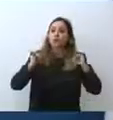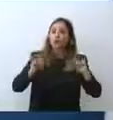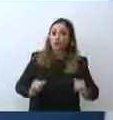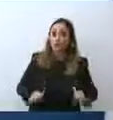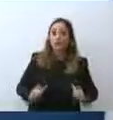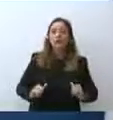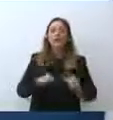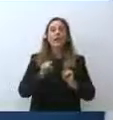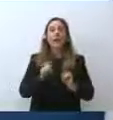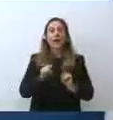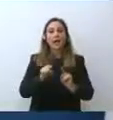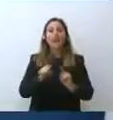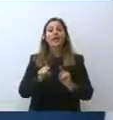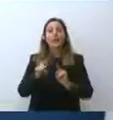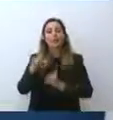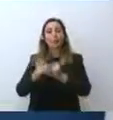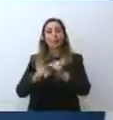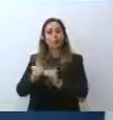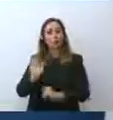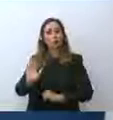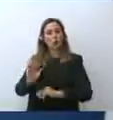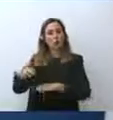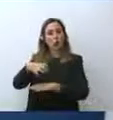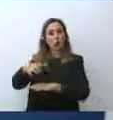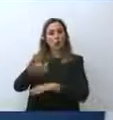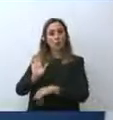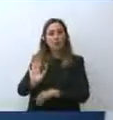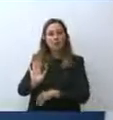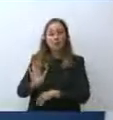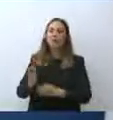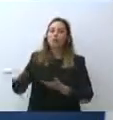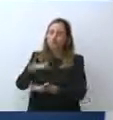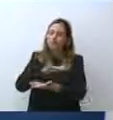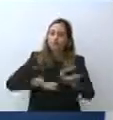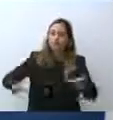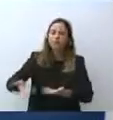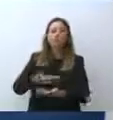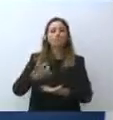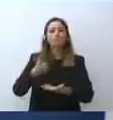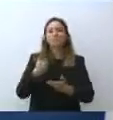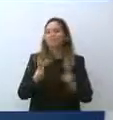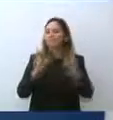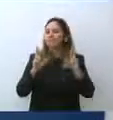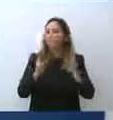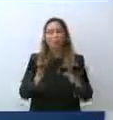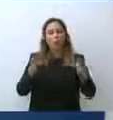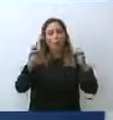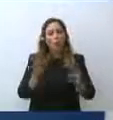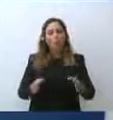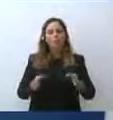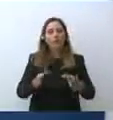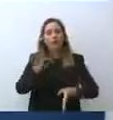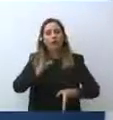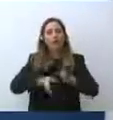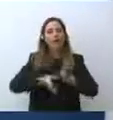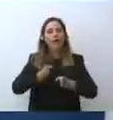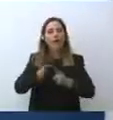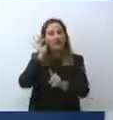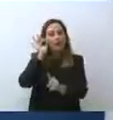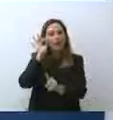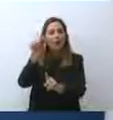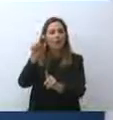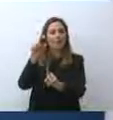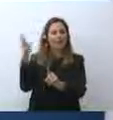la struttura commissariale, ci auguriamo e siamo convinti che possa portarci all'obiettivo che tutti